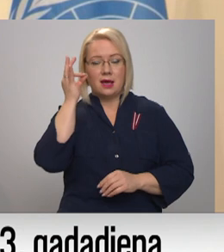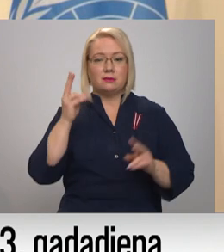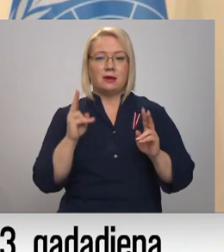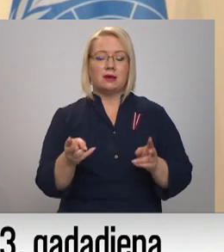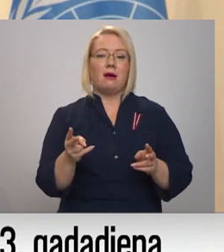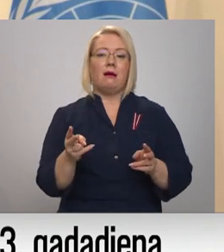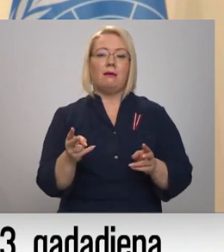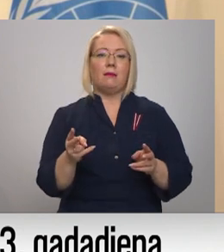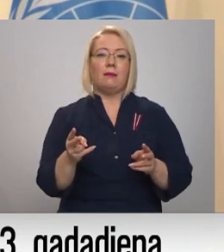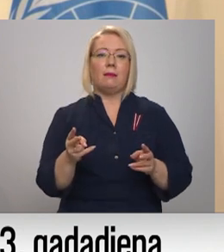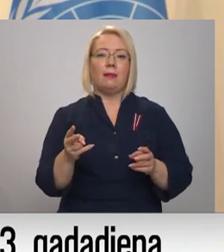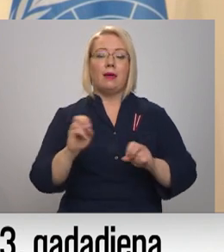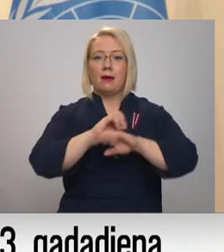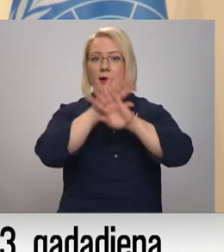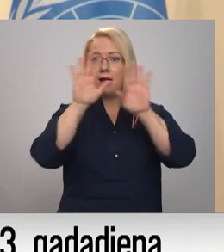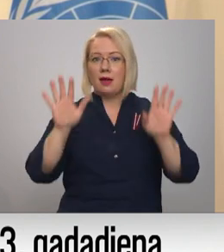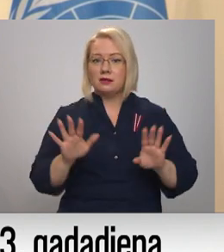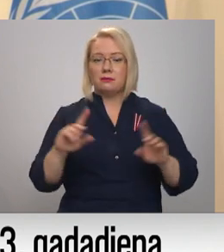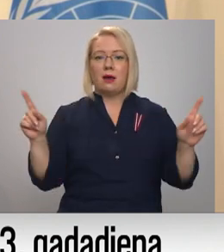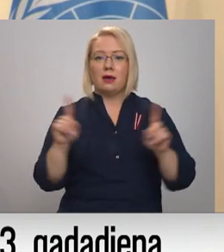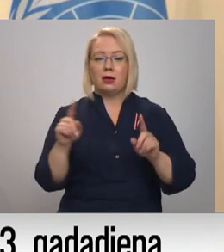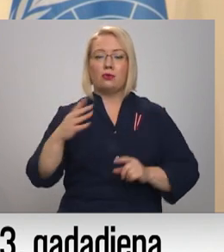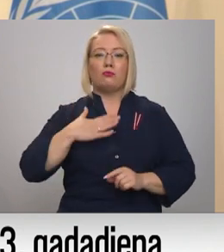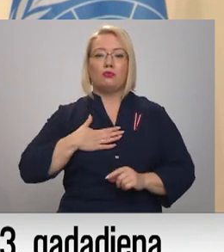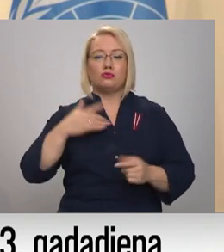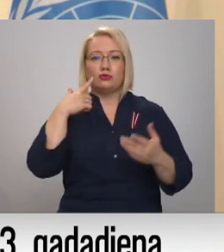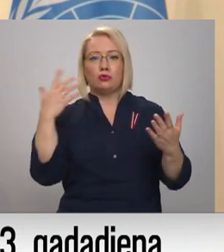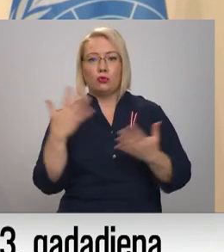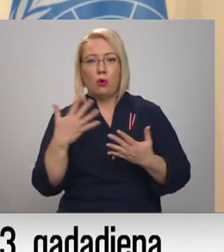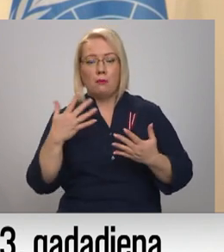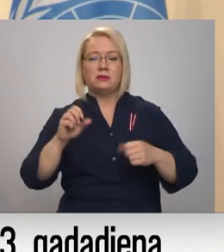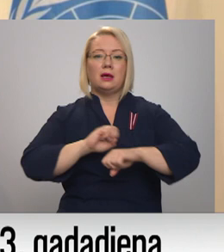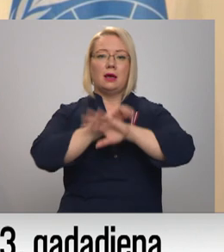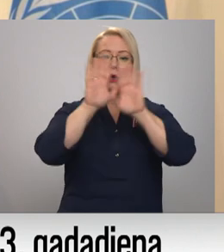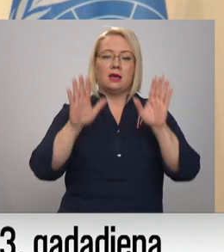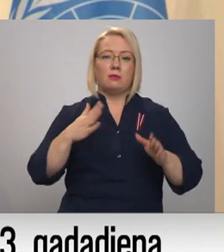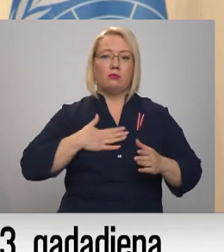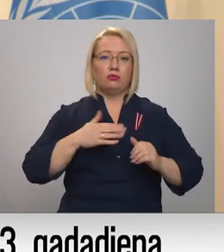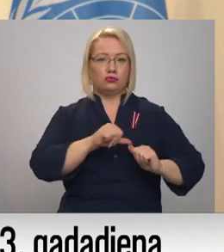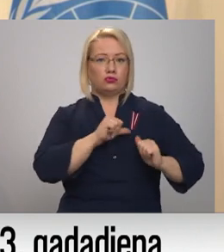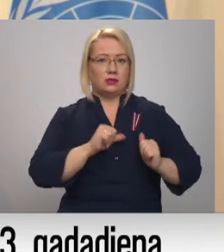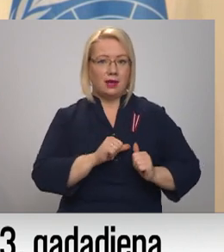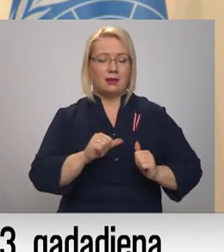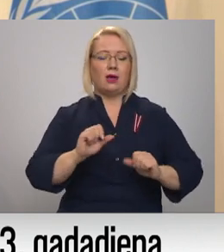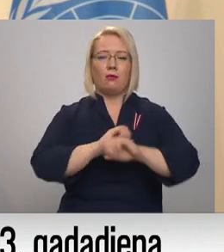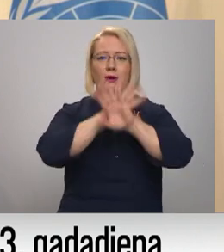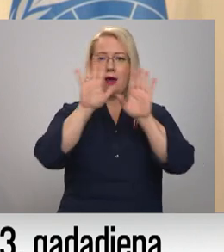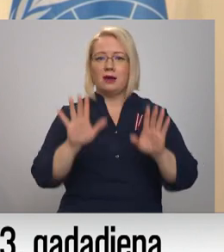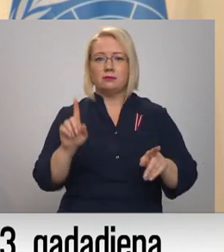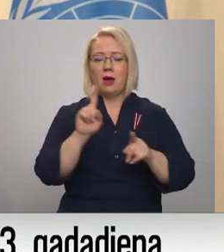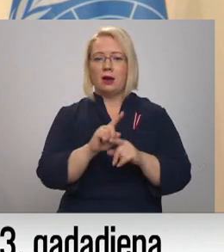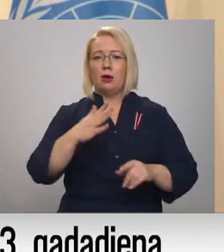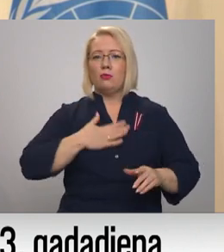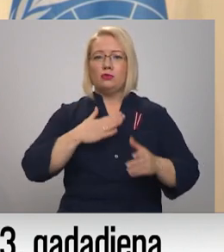Atcerēsimies, gaisma ir mūsu domās, gaisma ir mūsu sirdi, gaisma ir mūsu